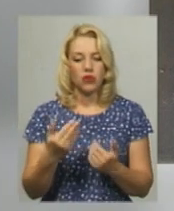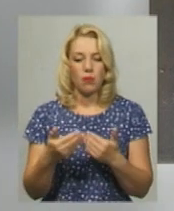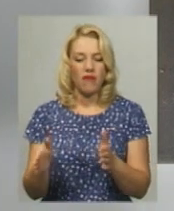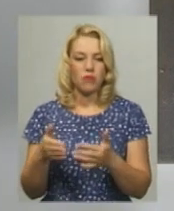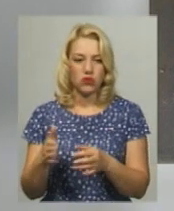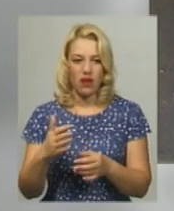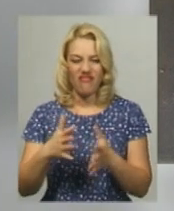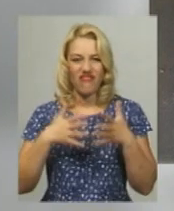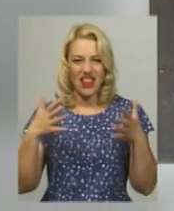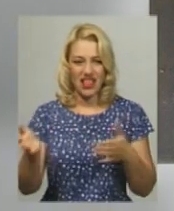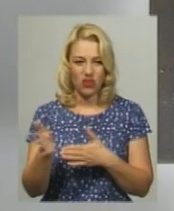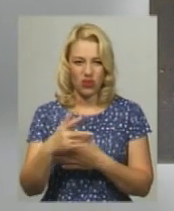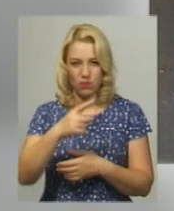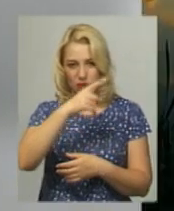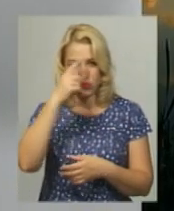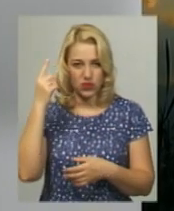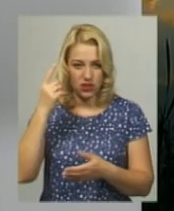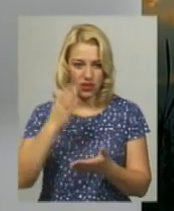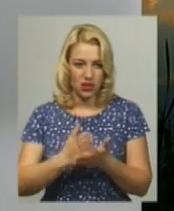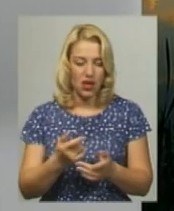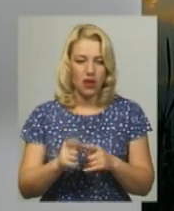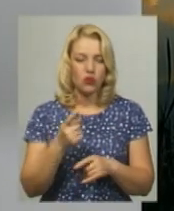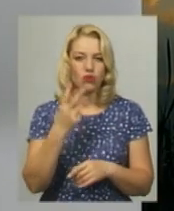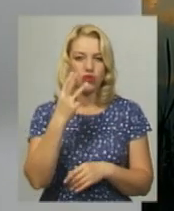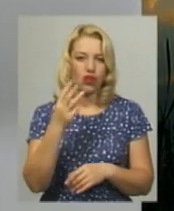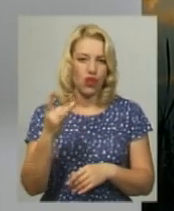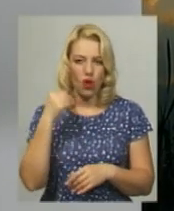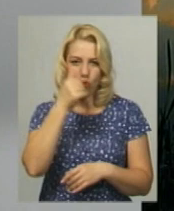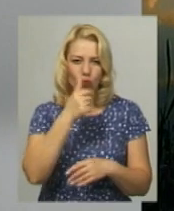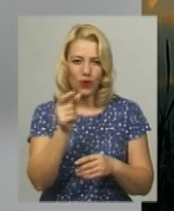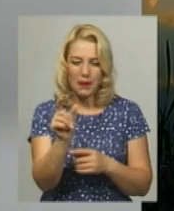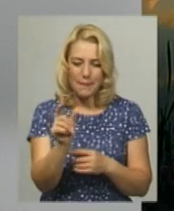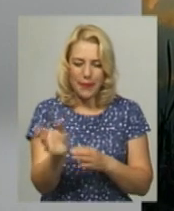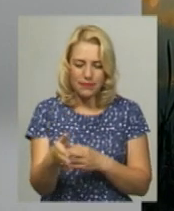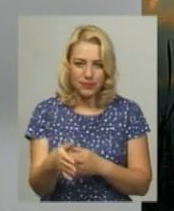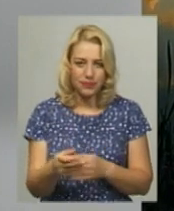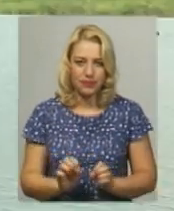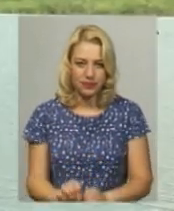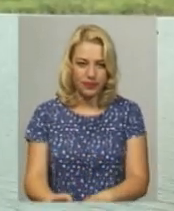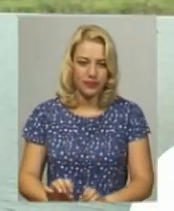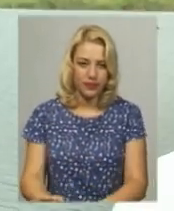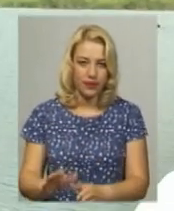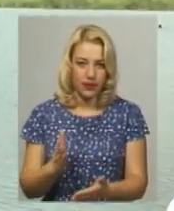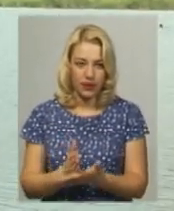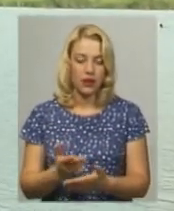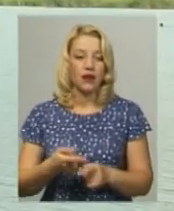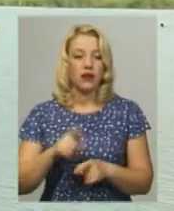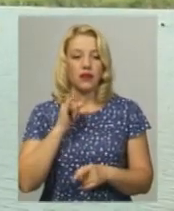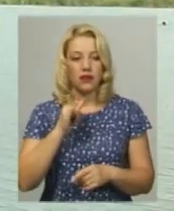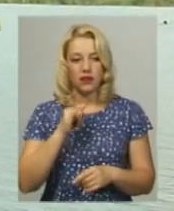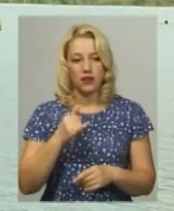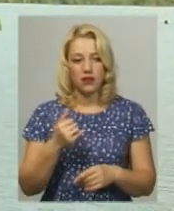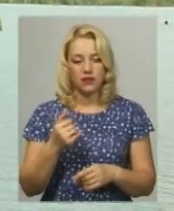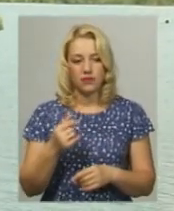великої риби в водоймі вистачає, бо три роки вони запускають ставок малька. Зарибнювали водойму і цього року. Ми встигли пустити